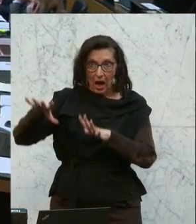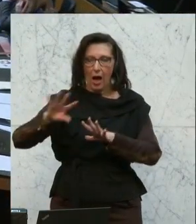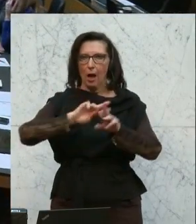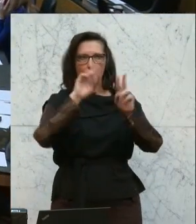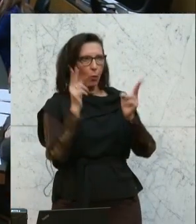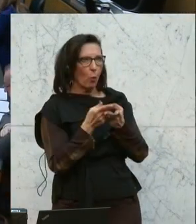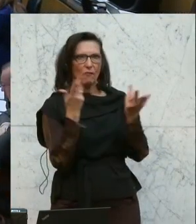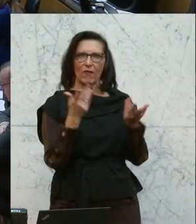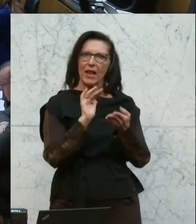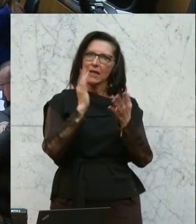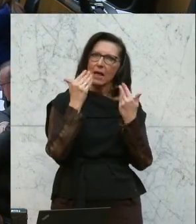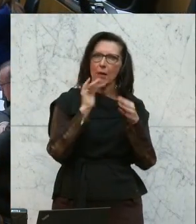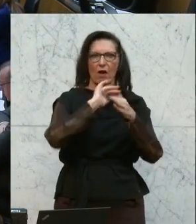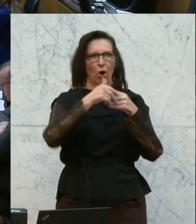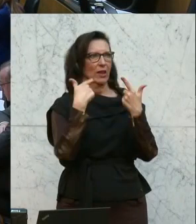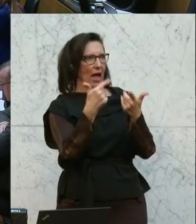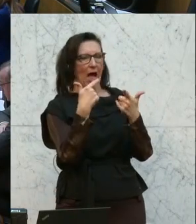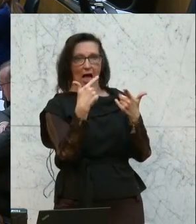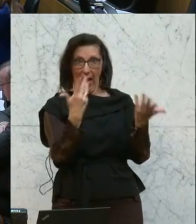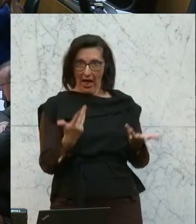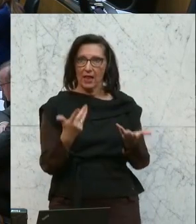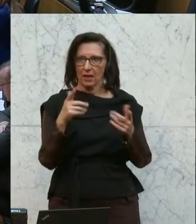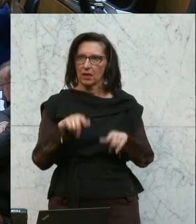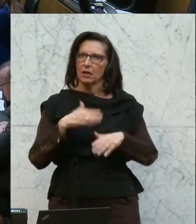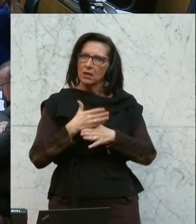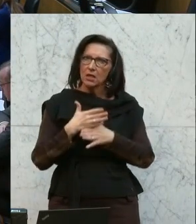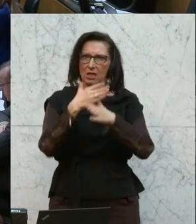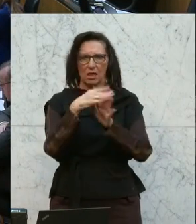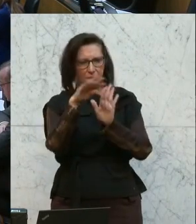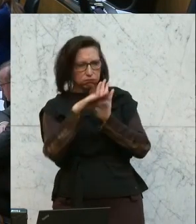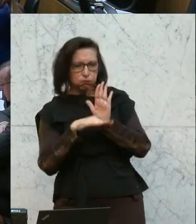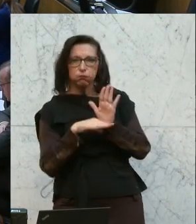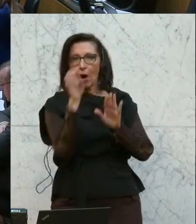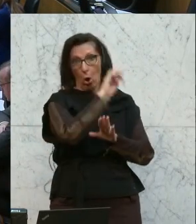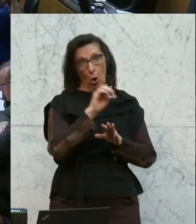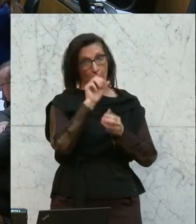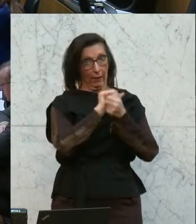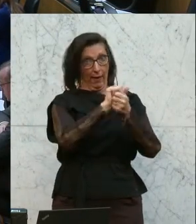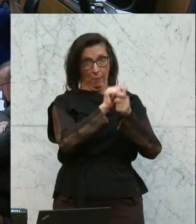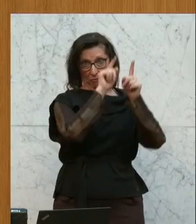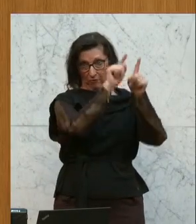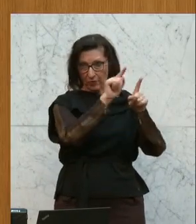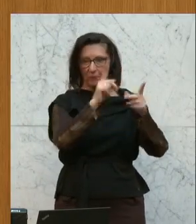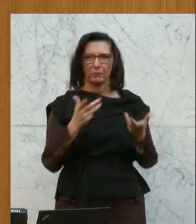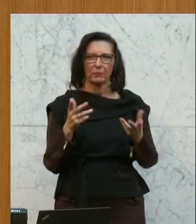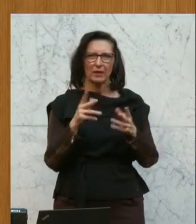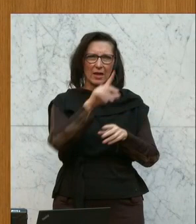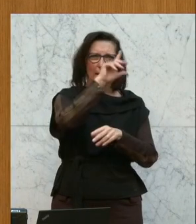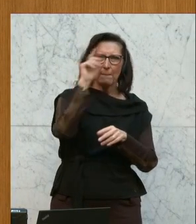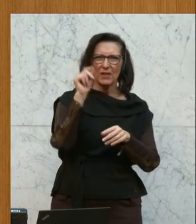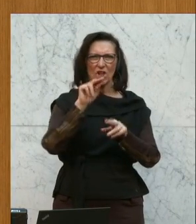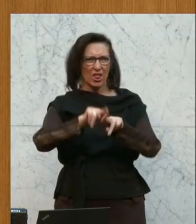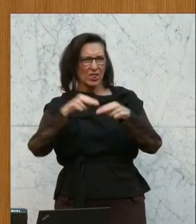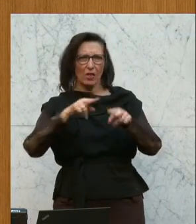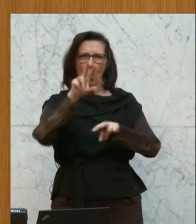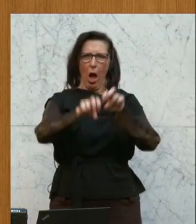klimafreundliche Anlagen. Dabei hilft eine glaubwürdige Taxonomie. Dafür kämpfen wir auch auf europäischer Ebene. Ausbeutung von Mensch und Natur darf sich